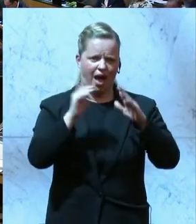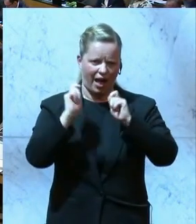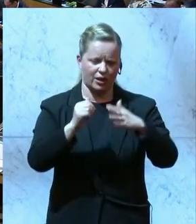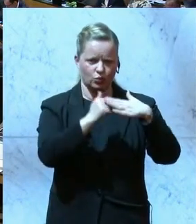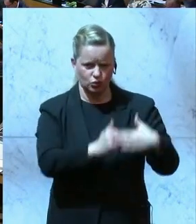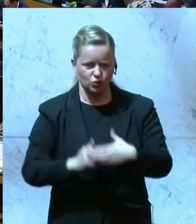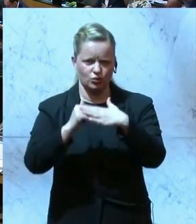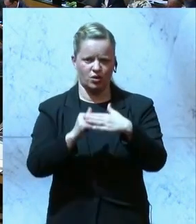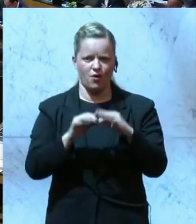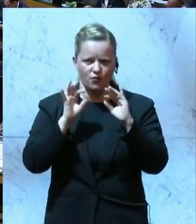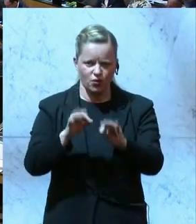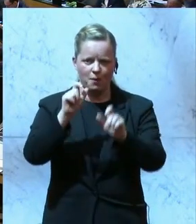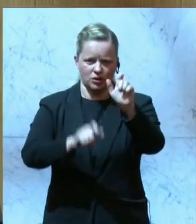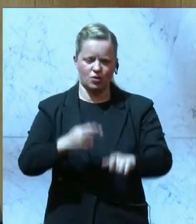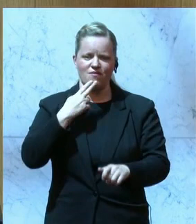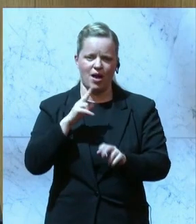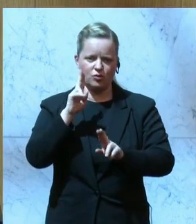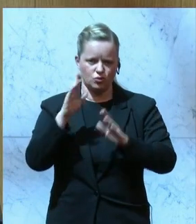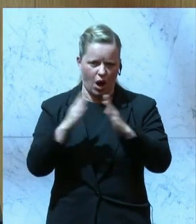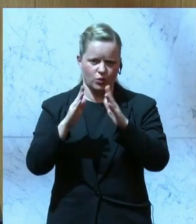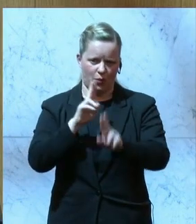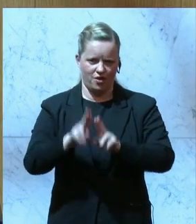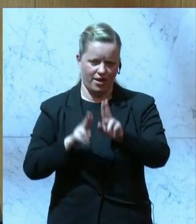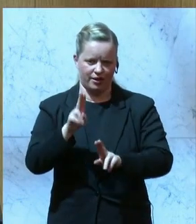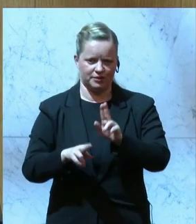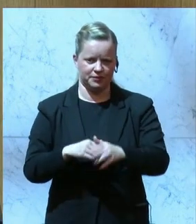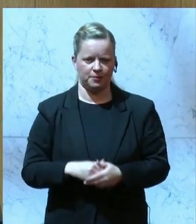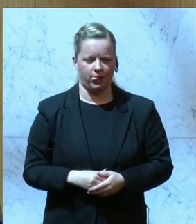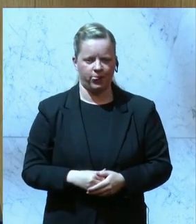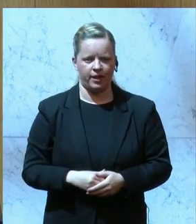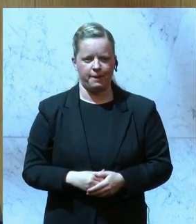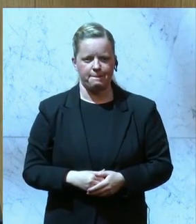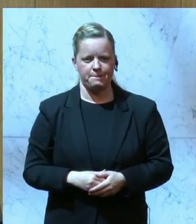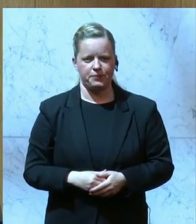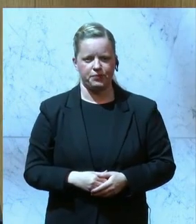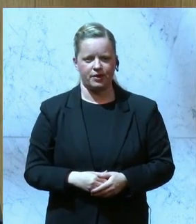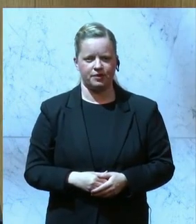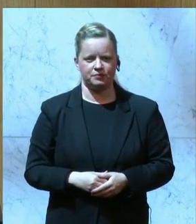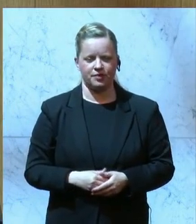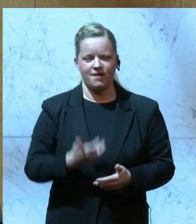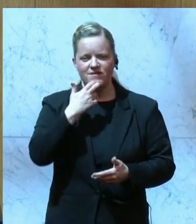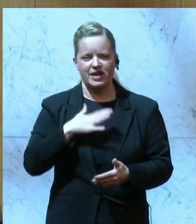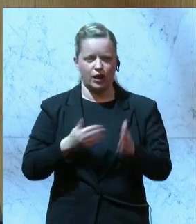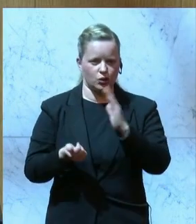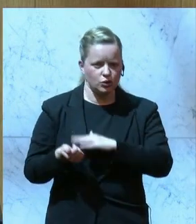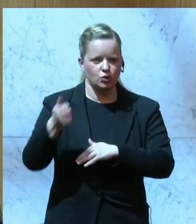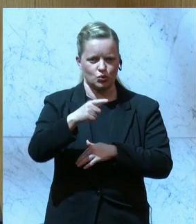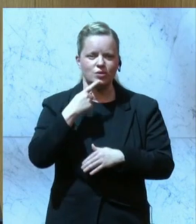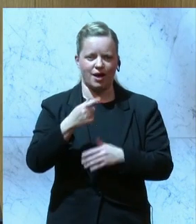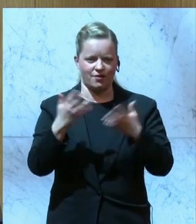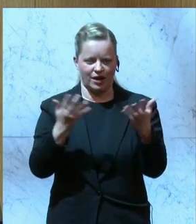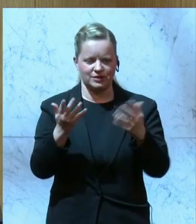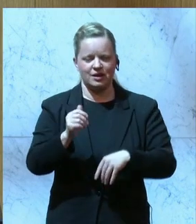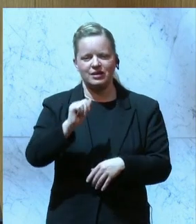Pflege zu Hause leisten. Ich möchte aber den Bogen noch weiterspannen. Es fehlen ja nicht nur Pflegekräfte, es fehlen in